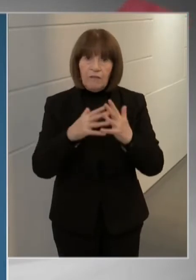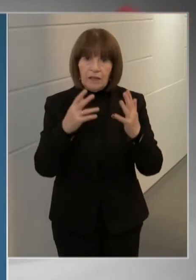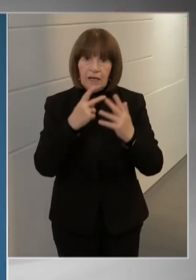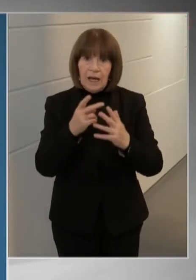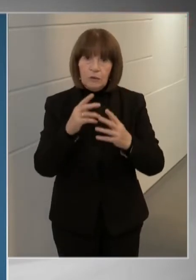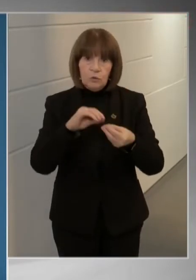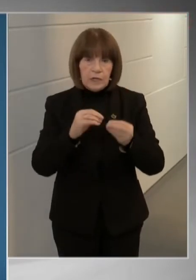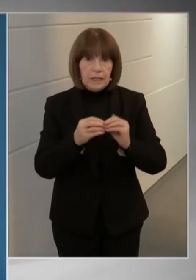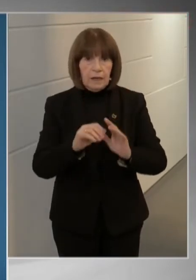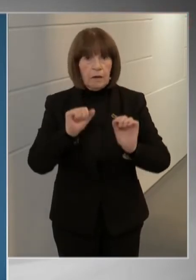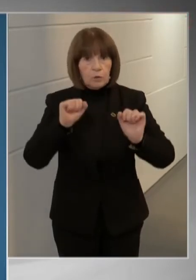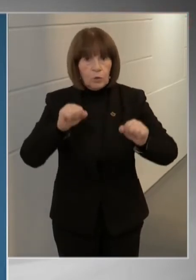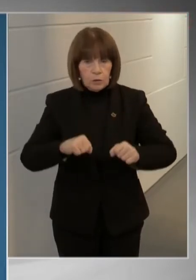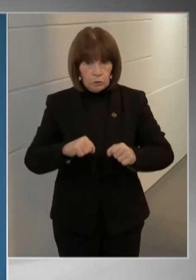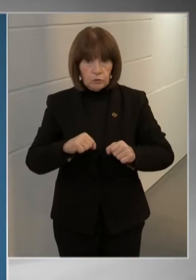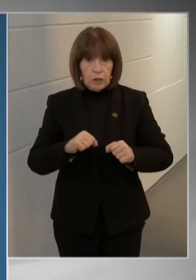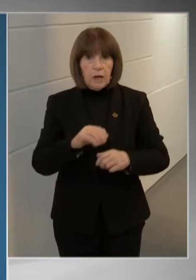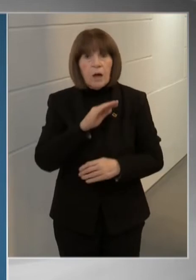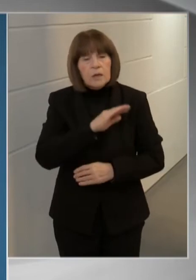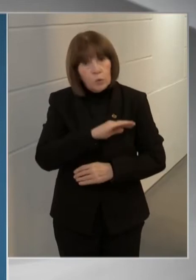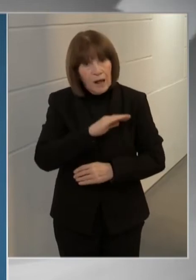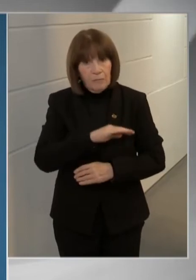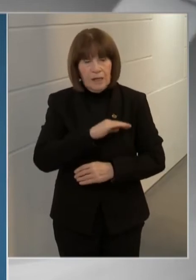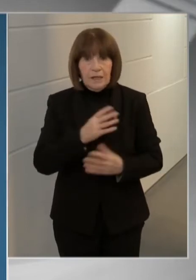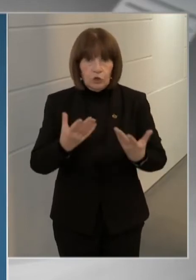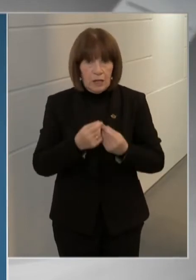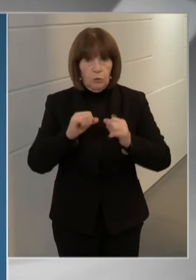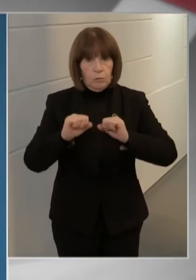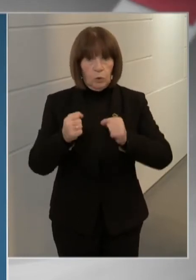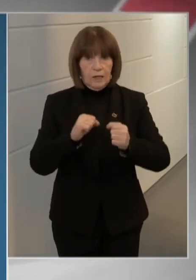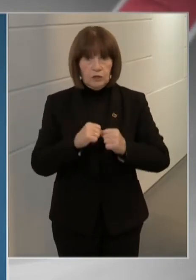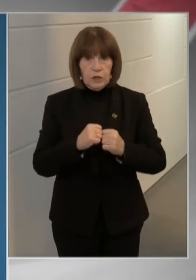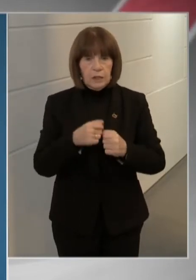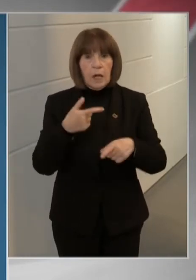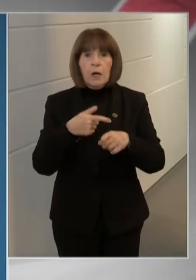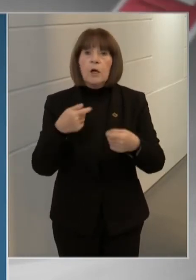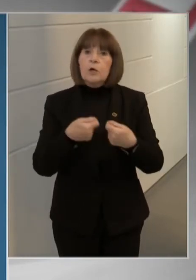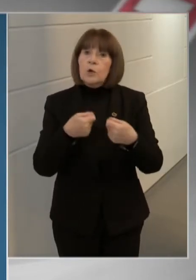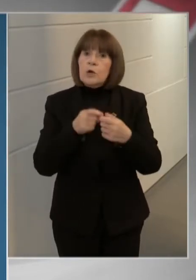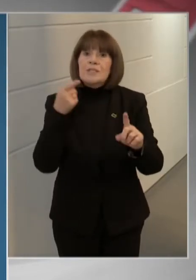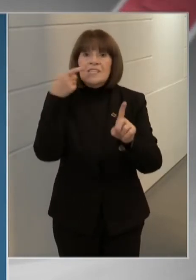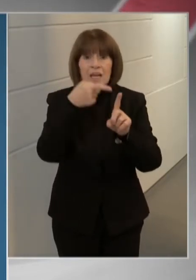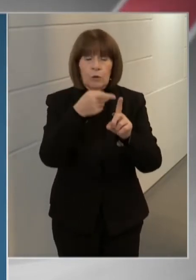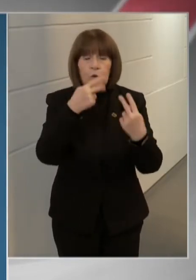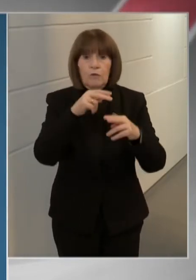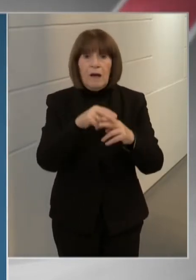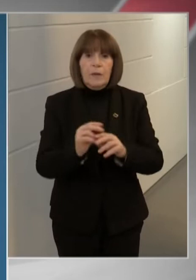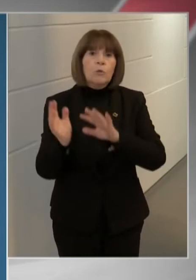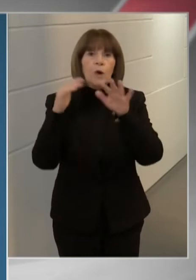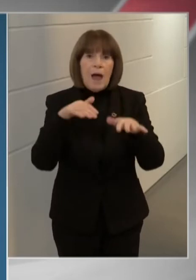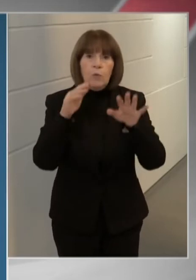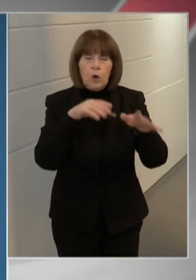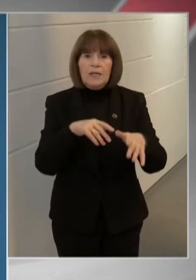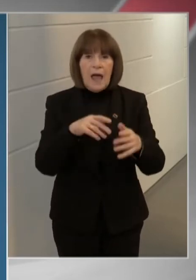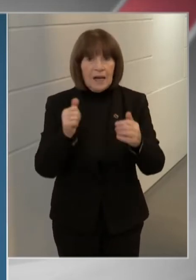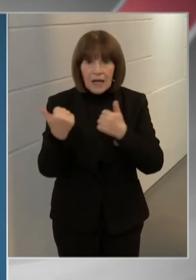tulajdonosainak, illetve üzemertetőinek a türelmét, illetve együttműködését. Közös célunk az, hogy további járványhullámokat elkerüljük,